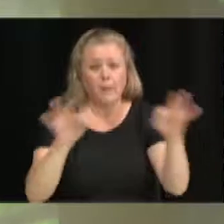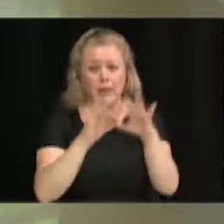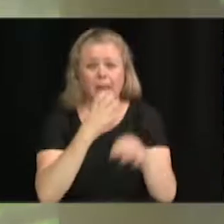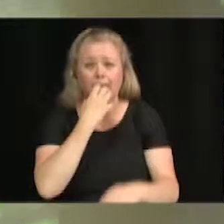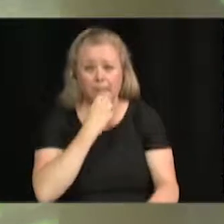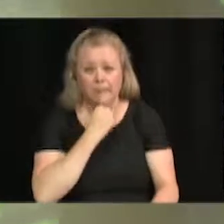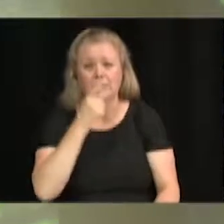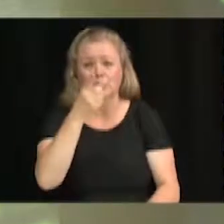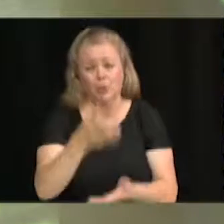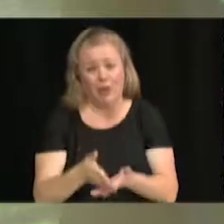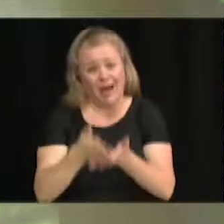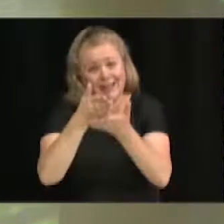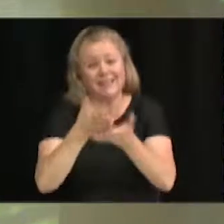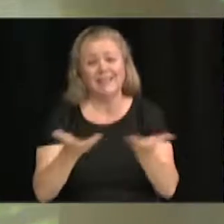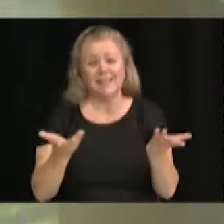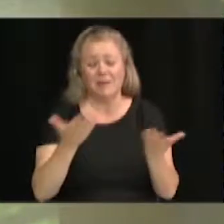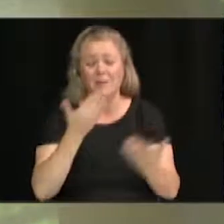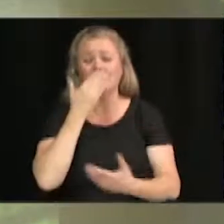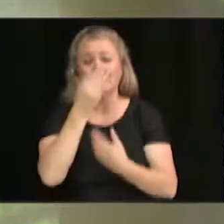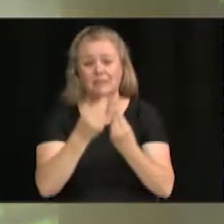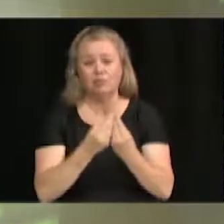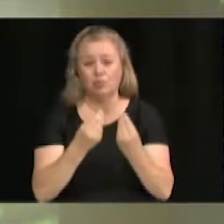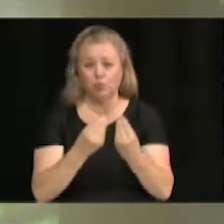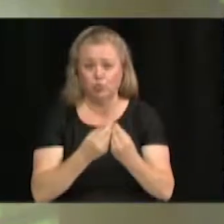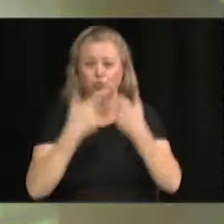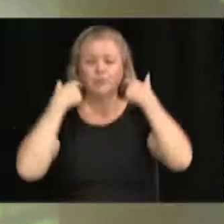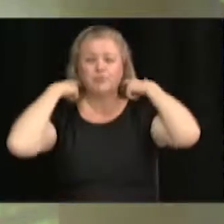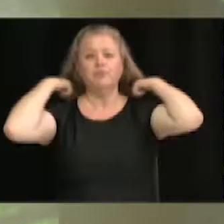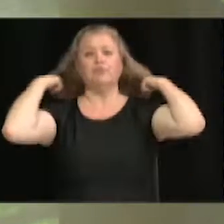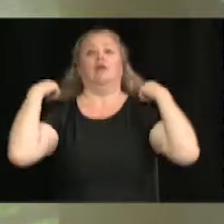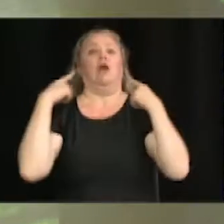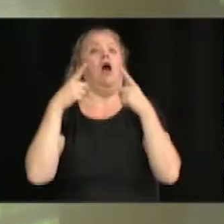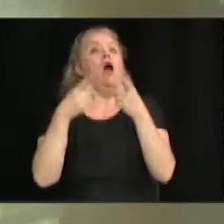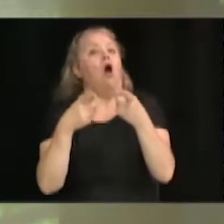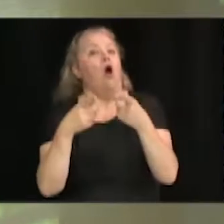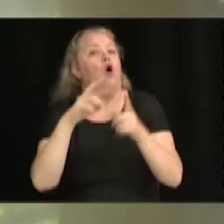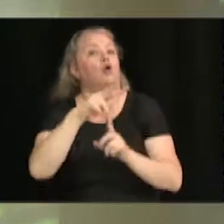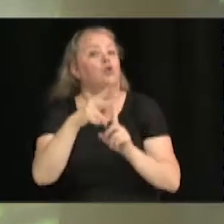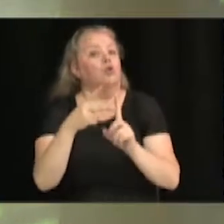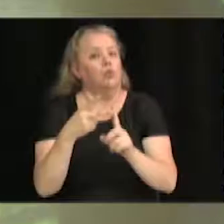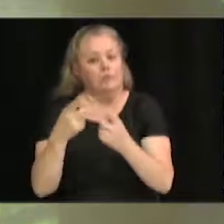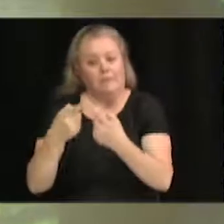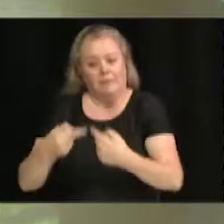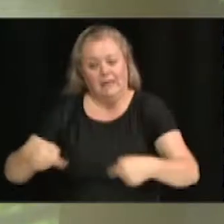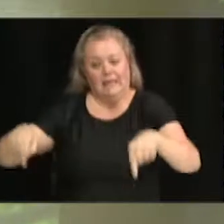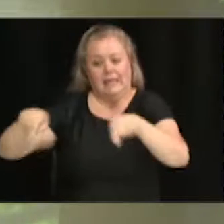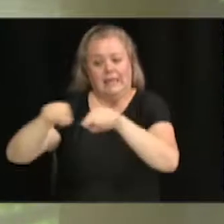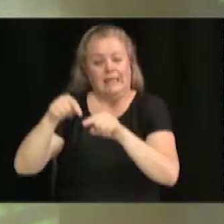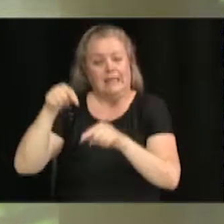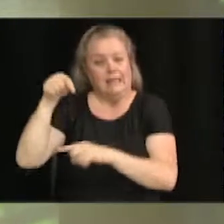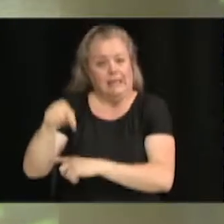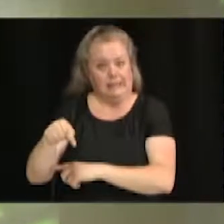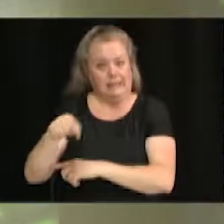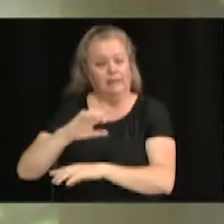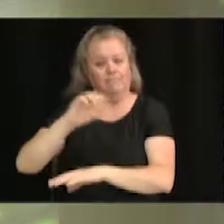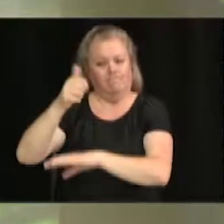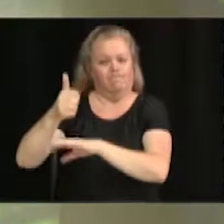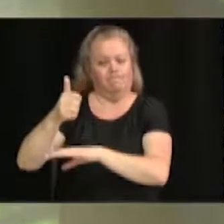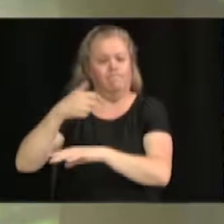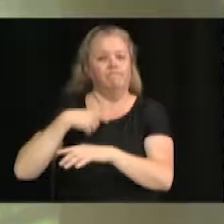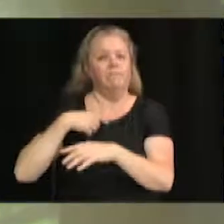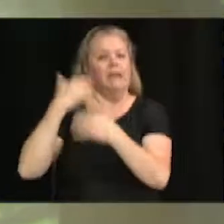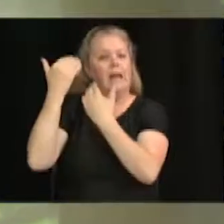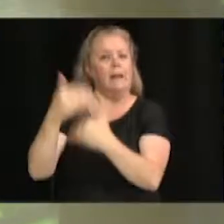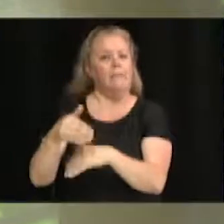vous en remercie sincèrement. Il y aura un deuxième quartier où la vitesse sera limitée à 40 km heure à la suite de la